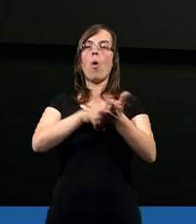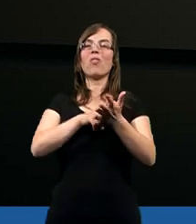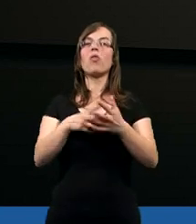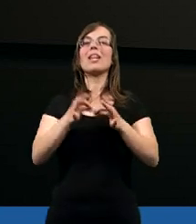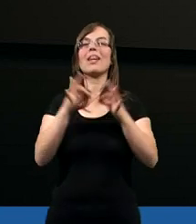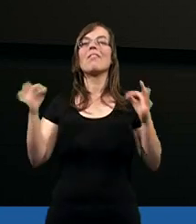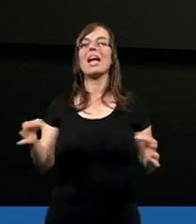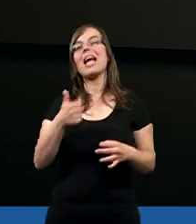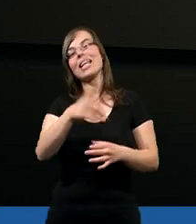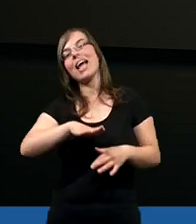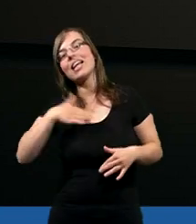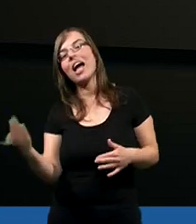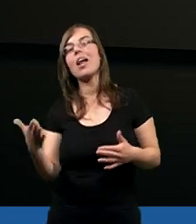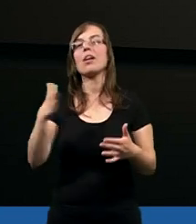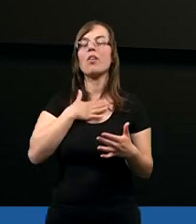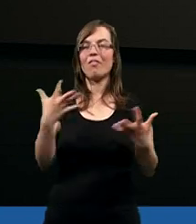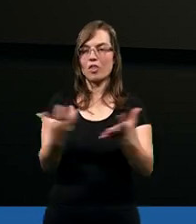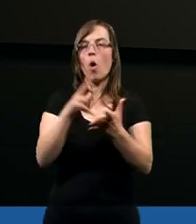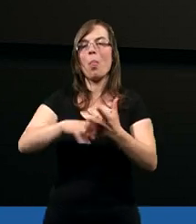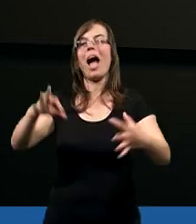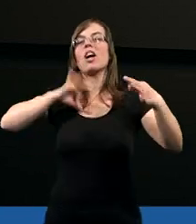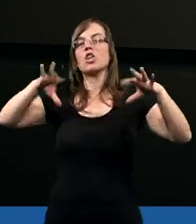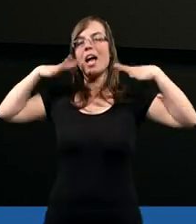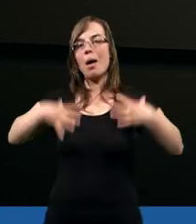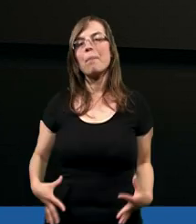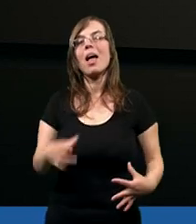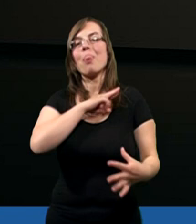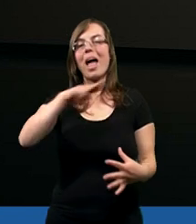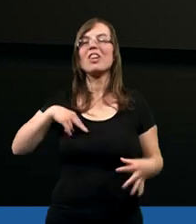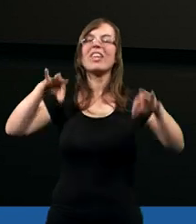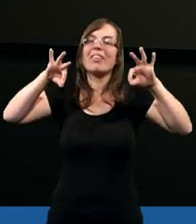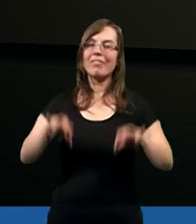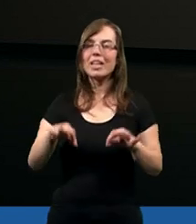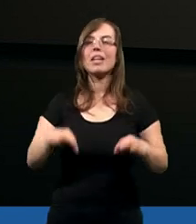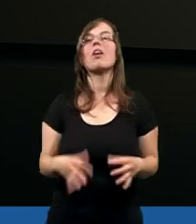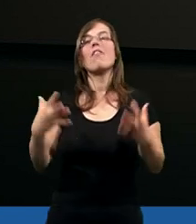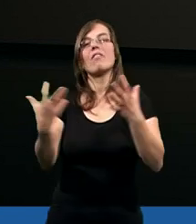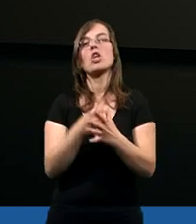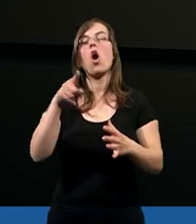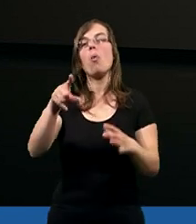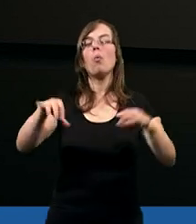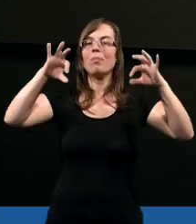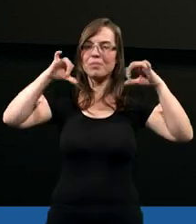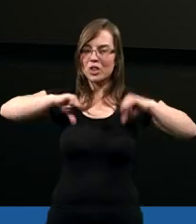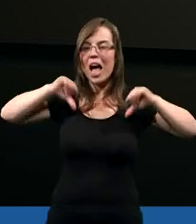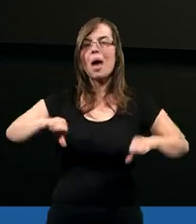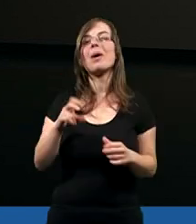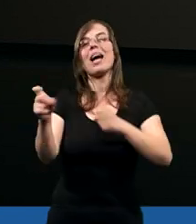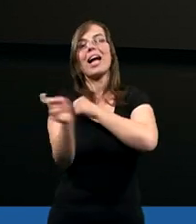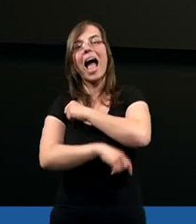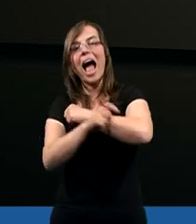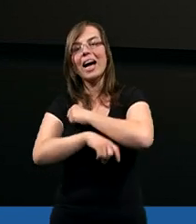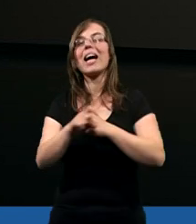wymiar. Z jednej strony wziął On na siebie nasze winy, wziął On na siebie